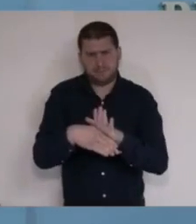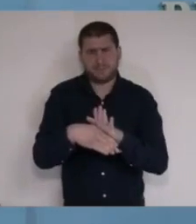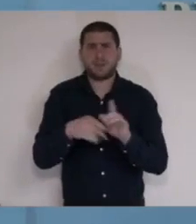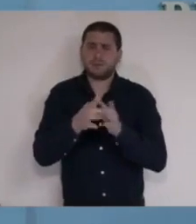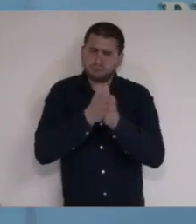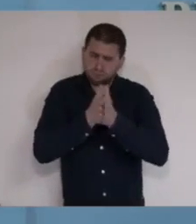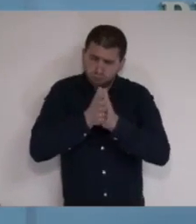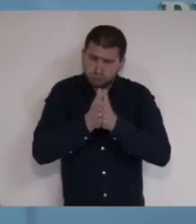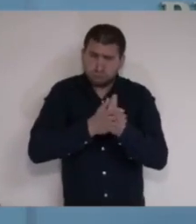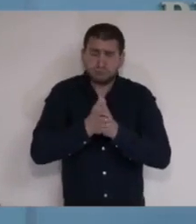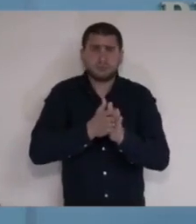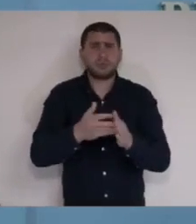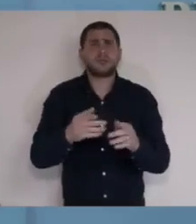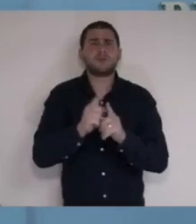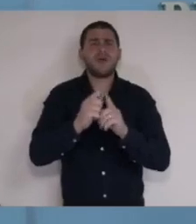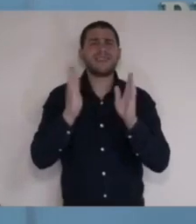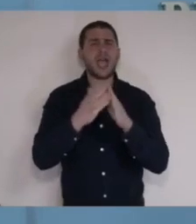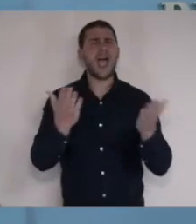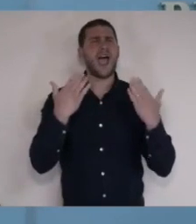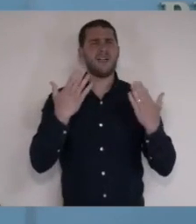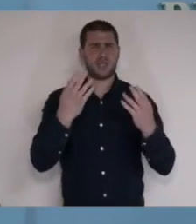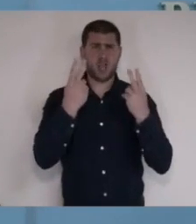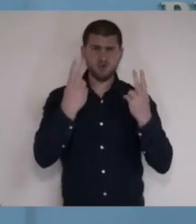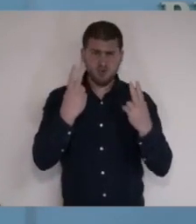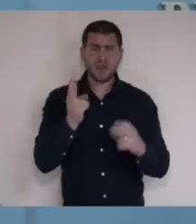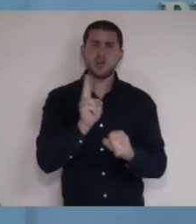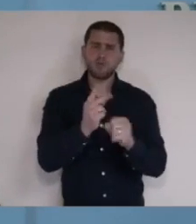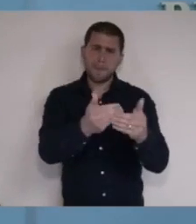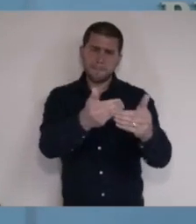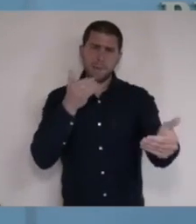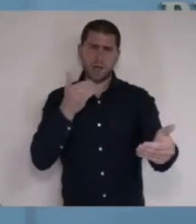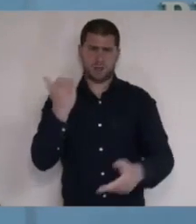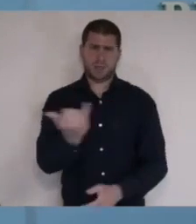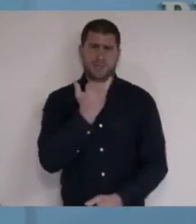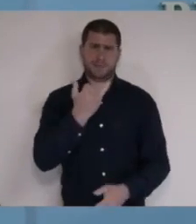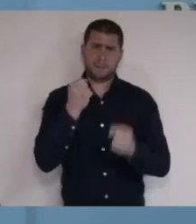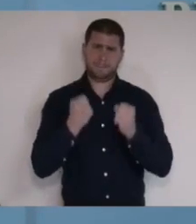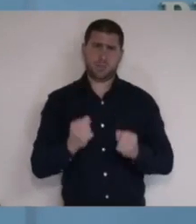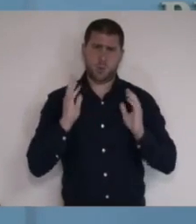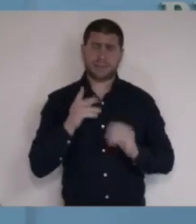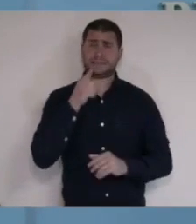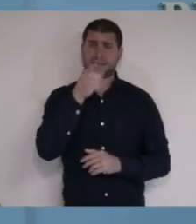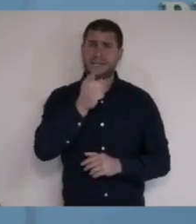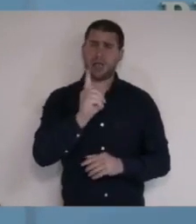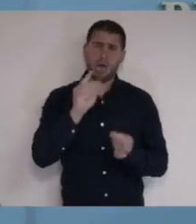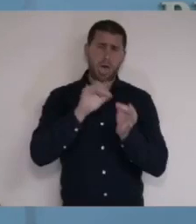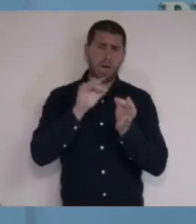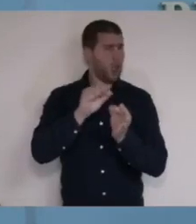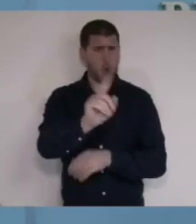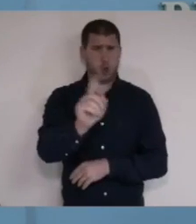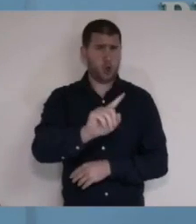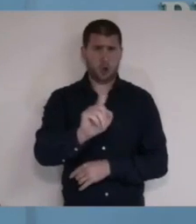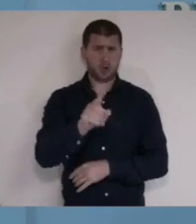שיתפו ידיים, הברירות אדירה, שימרו על מרחק ביטחון. אלה לא זוטות,